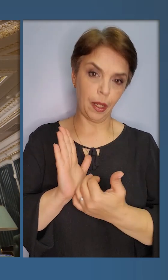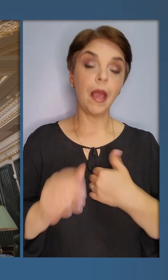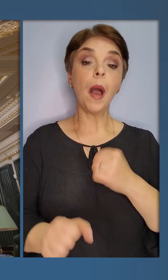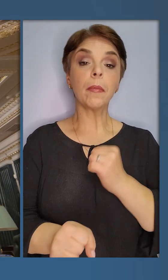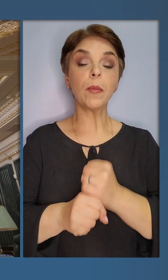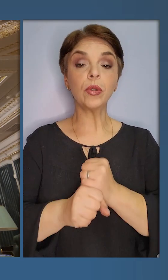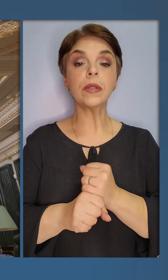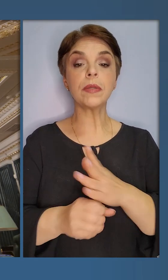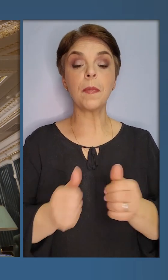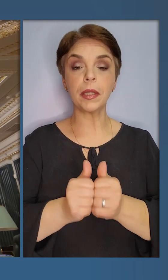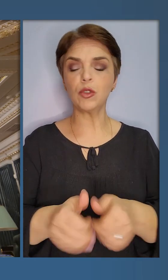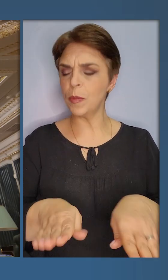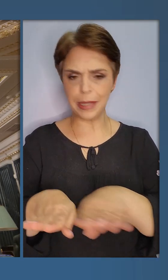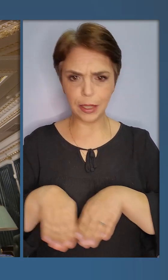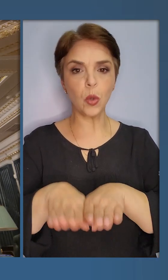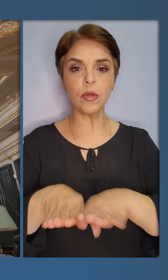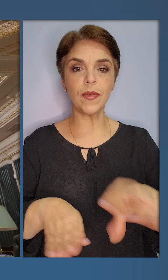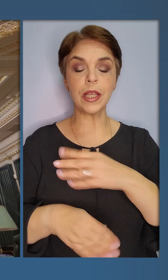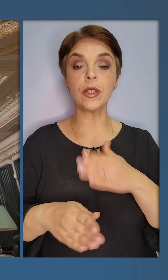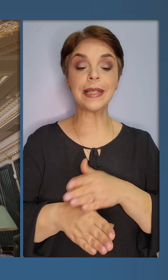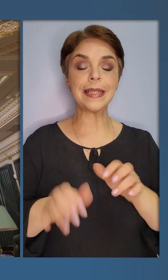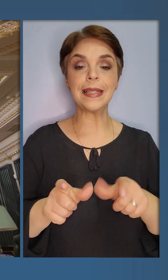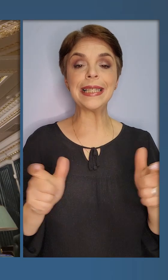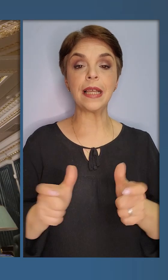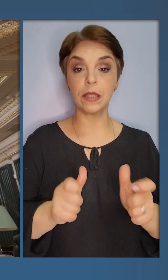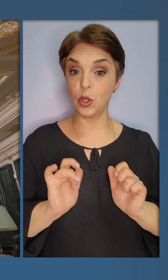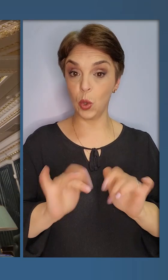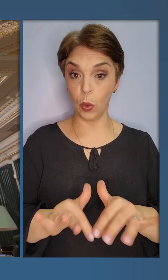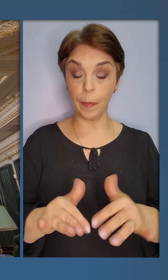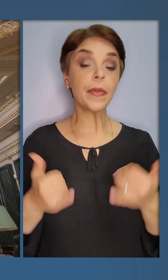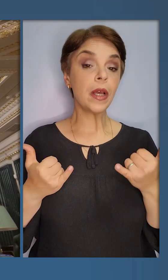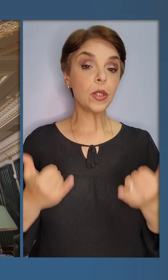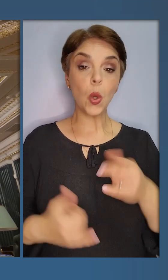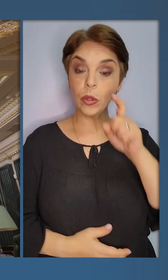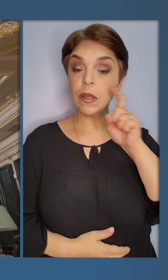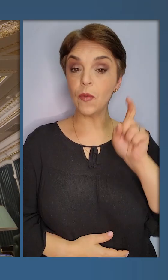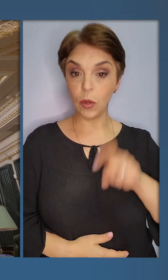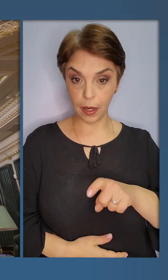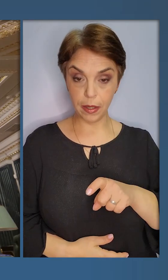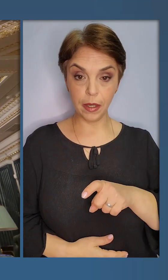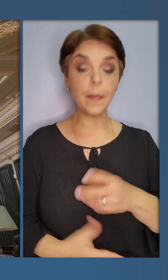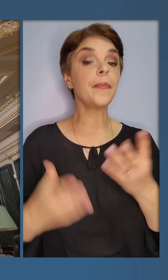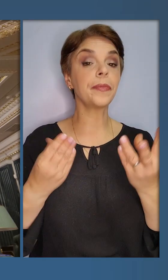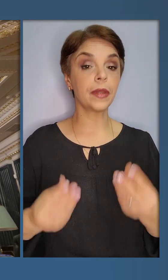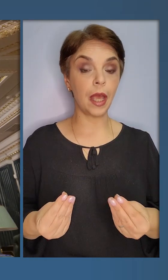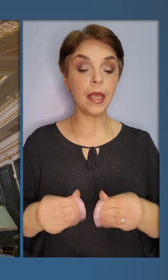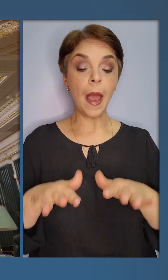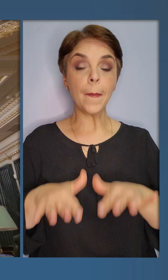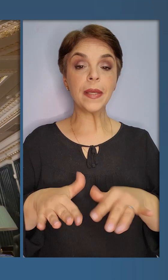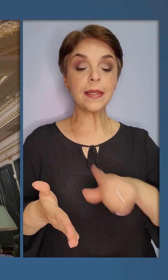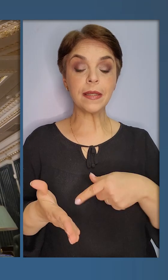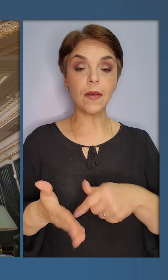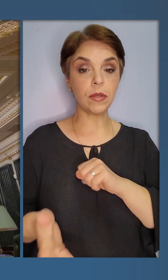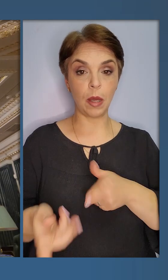І працюємо з партнерами, щоб синхронізувати всі наші санкційні кроки. Ще одне. Сьогодні в Україні день